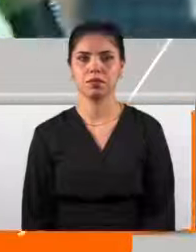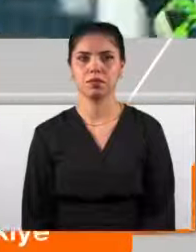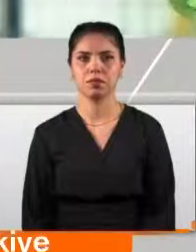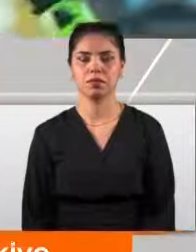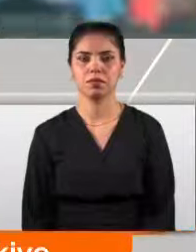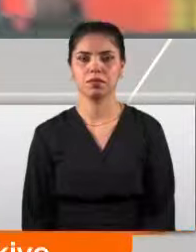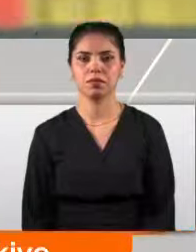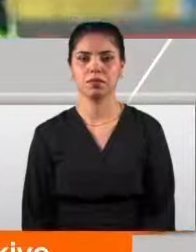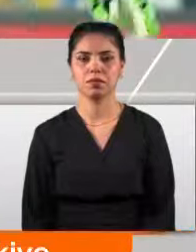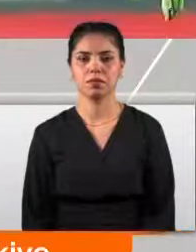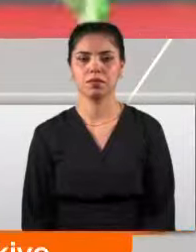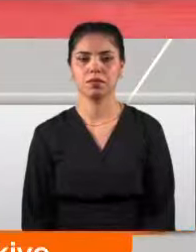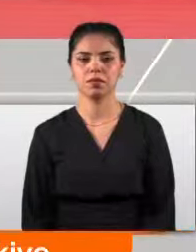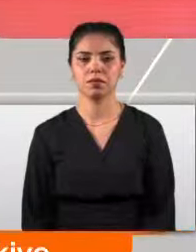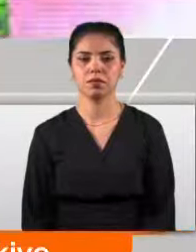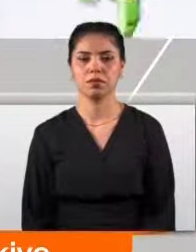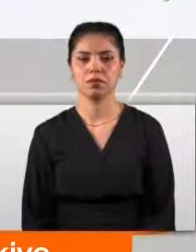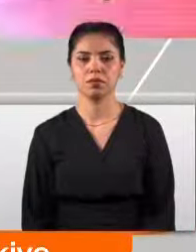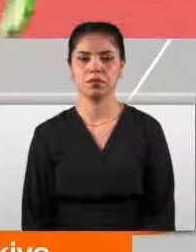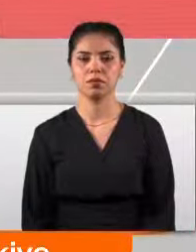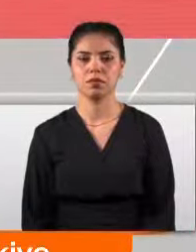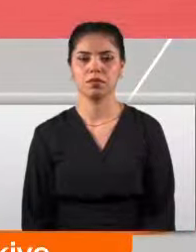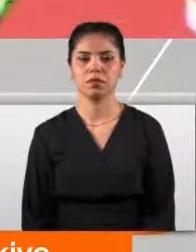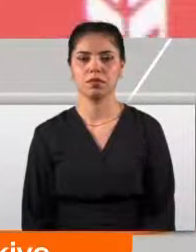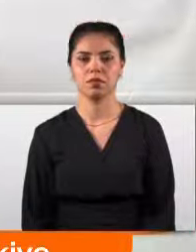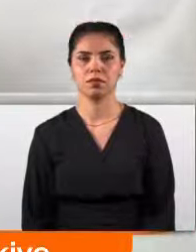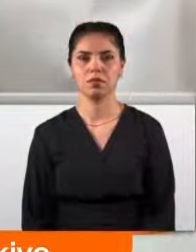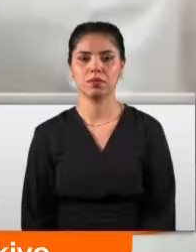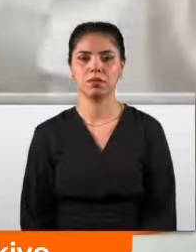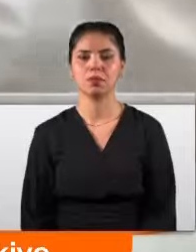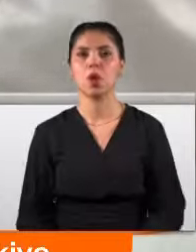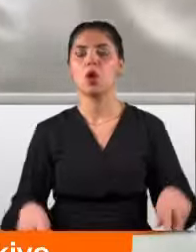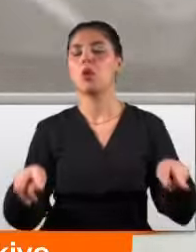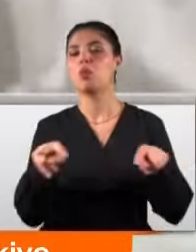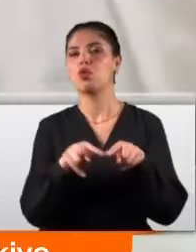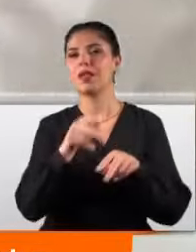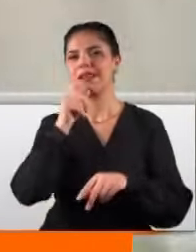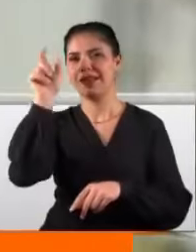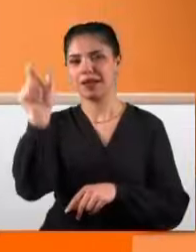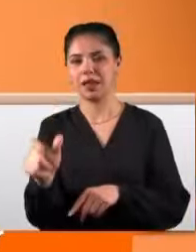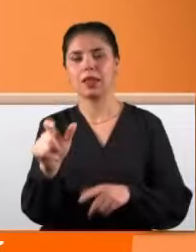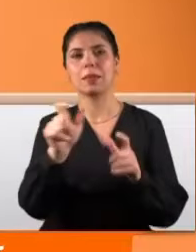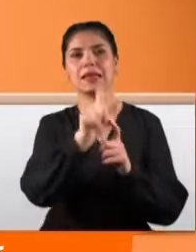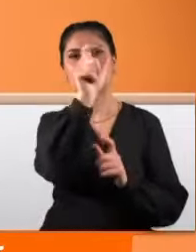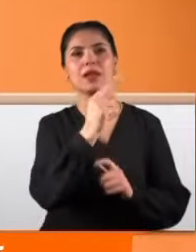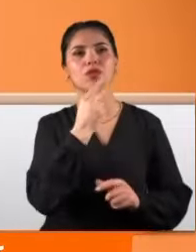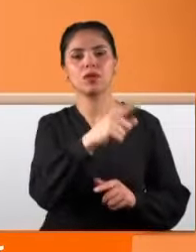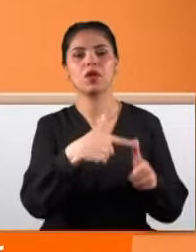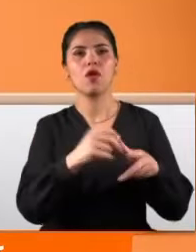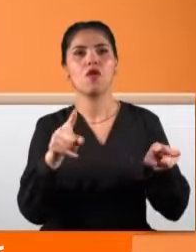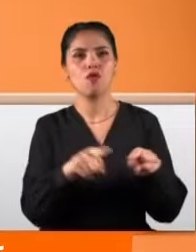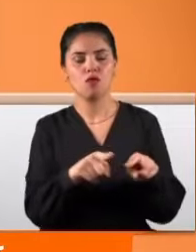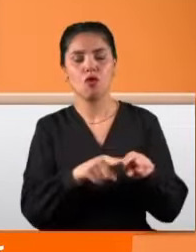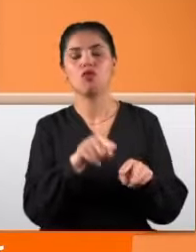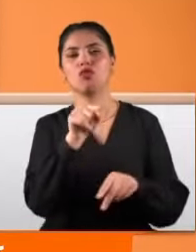deprem nedeniyle ödemelerin aksadığını söylediğini ifade etti. Muslera, Seçilerzan'ın fonun başında banka yöneticileri